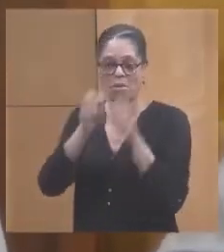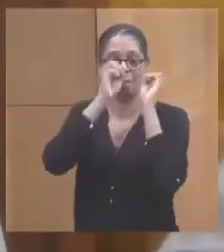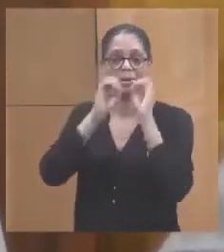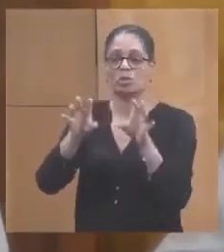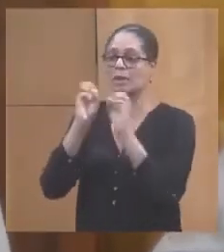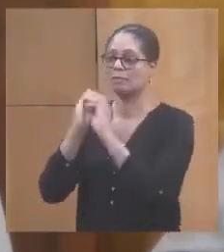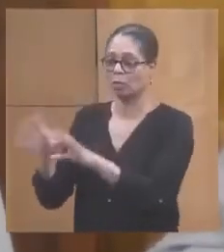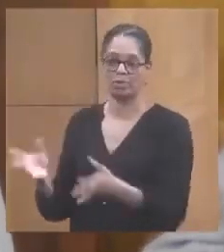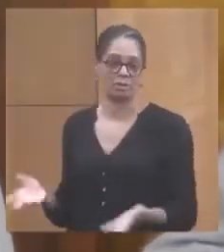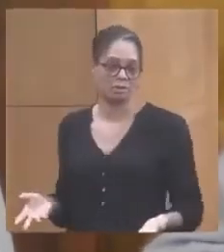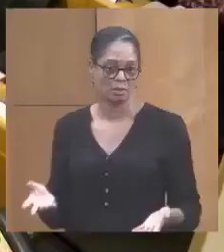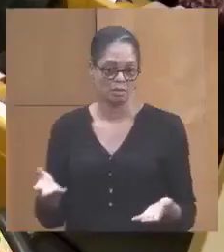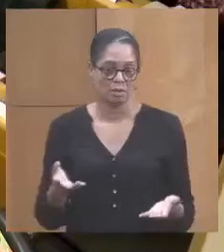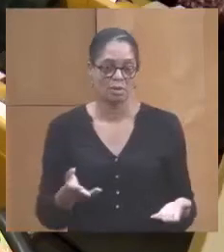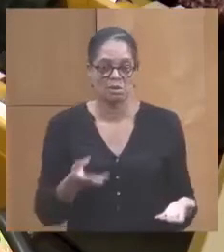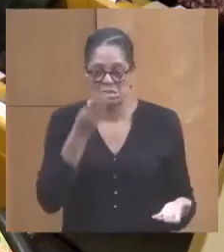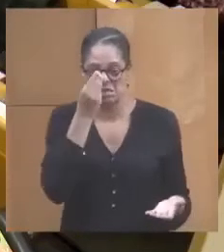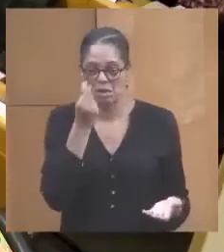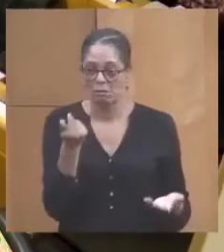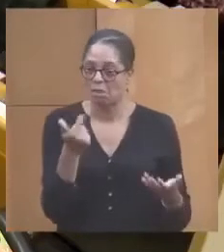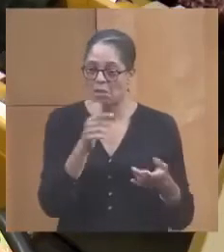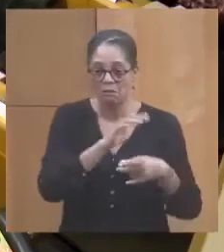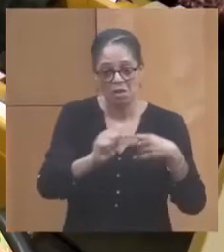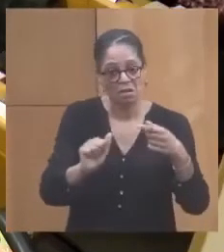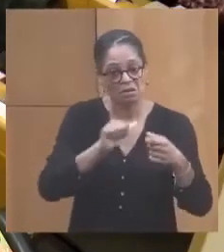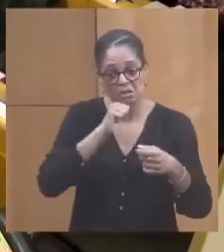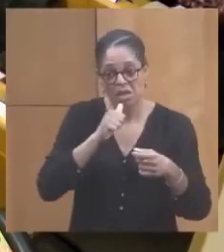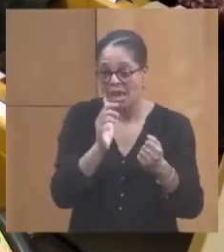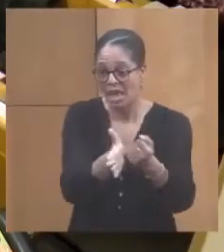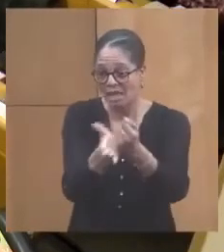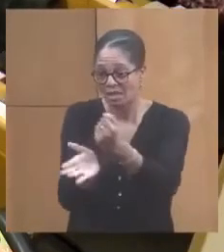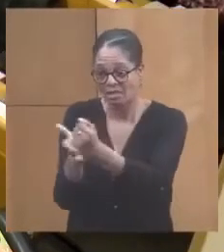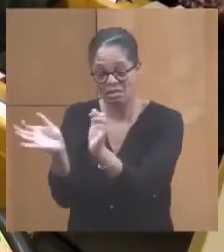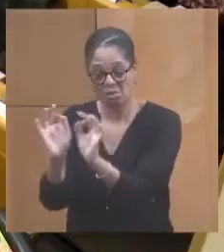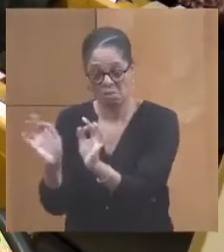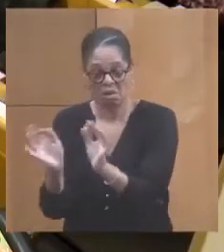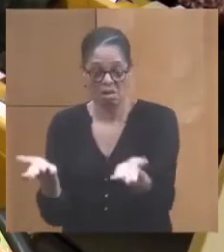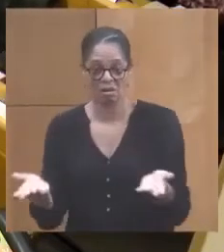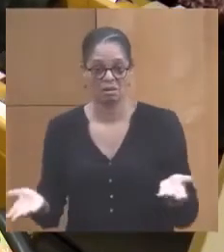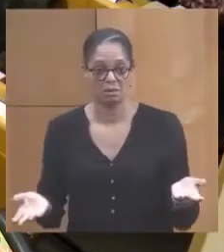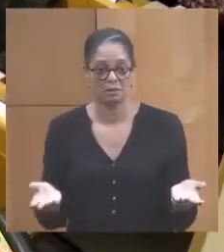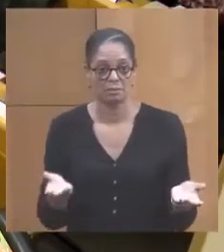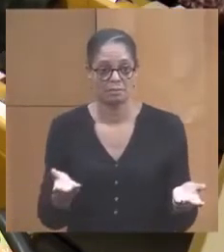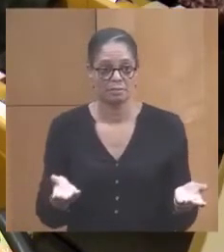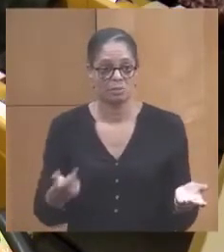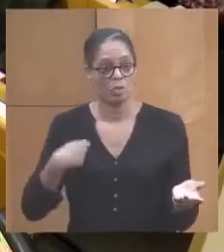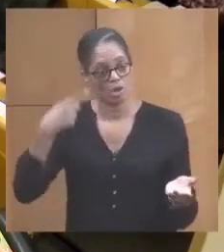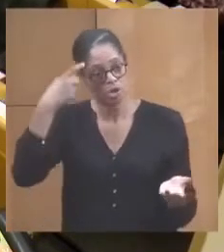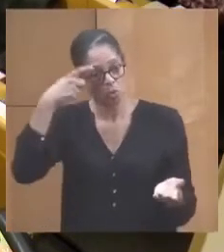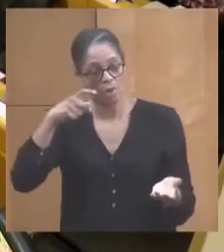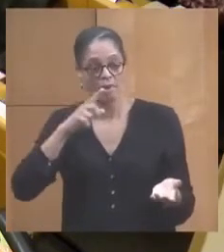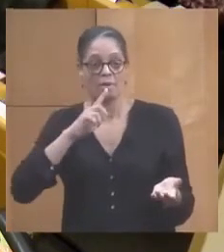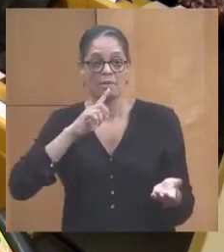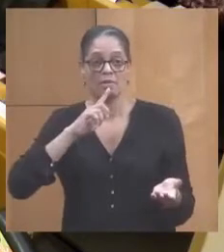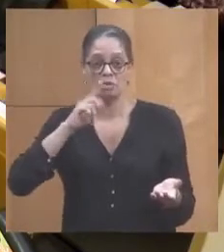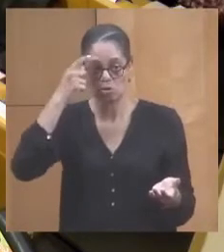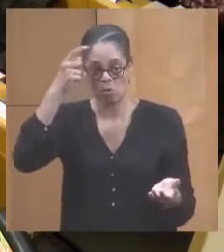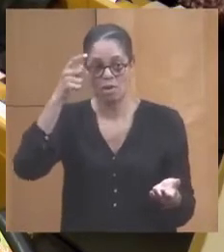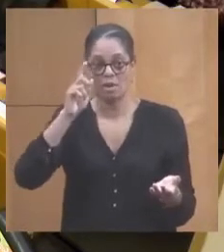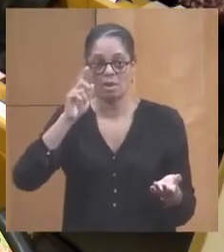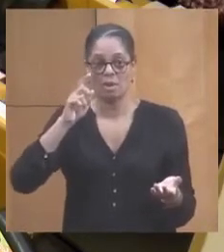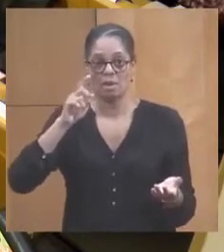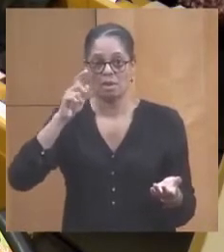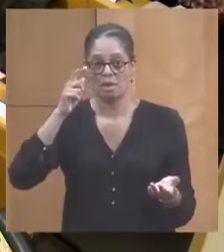pour aider ces gens-là à gagner leur vie. Et je crois, pour le président, qu'il faudrait, je ne pas au président du